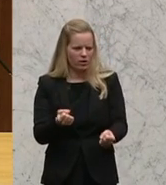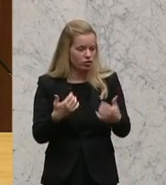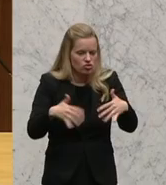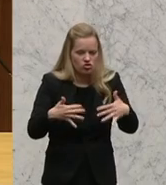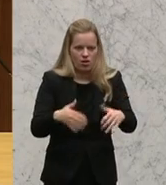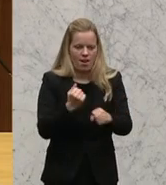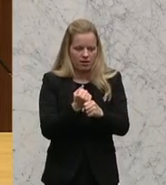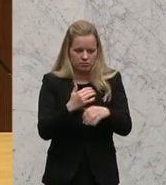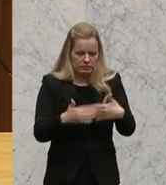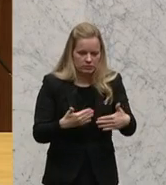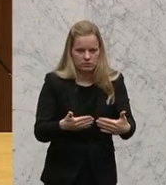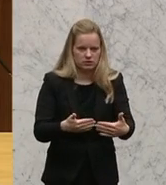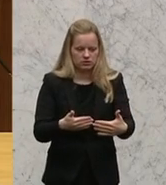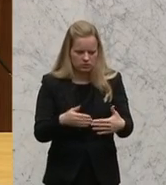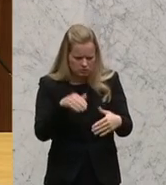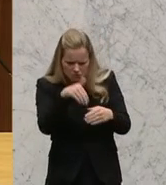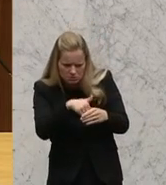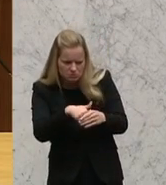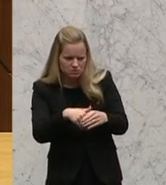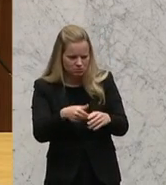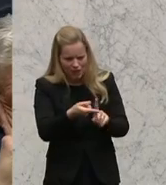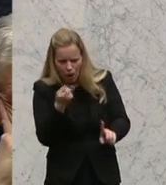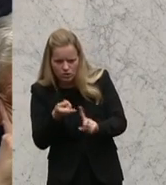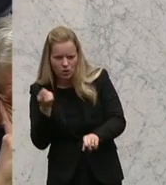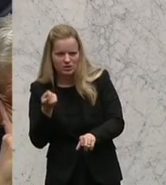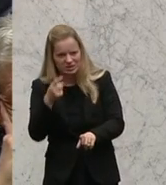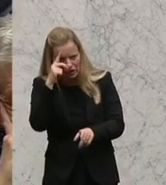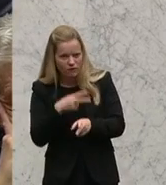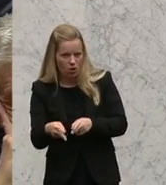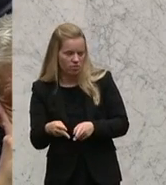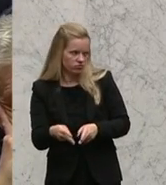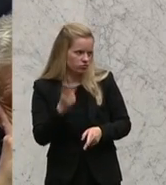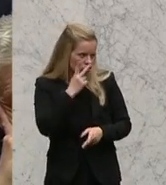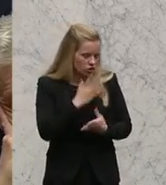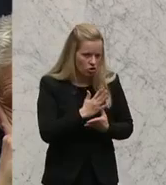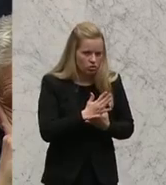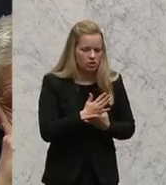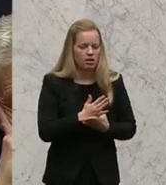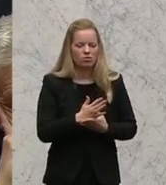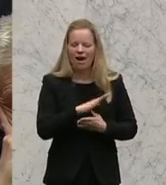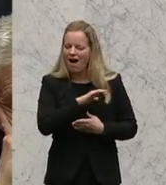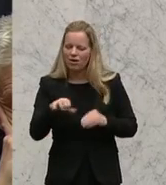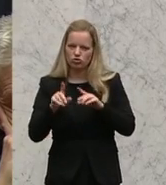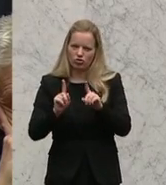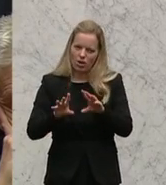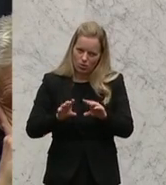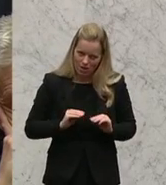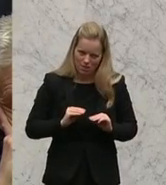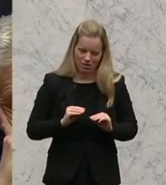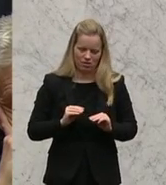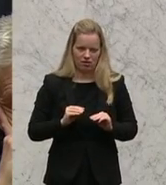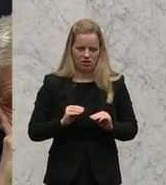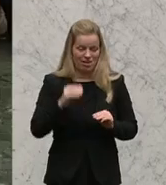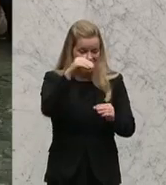geliefert haben, noch irgendwas Sinnvolles rauszuholen. Das ist nachvollziehbar. Und zweitens, weil es auch klar war, dass all diese Stellungnahmen diametral gegen das